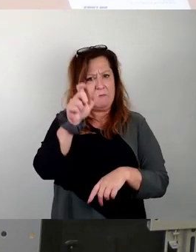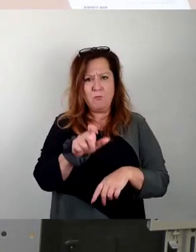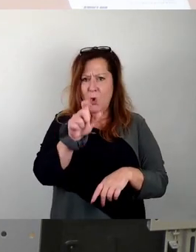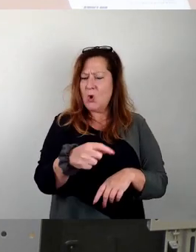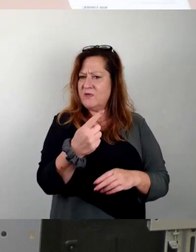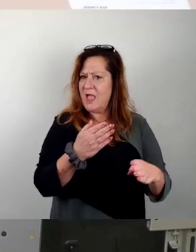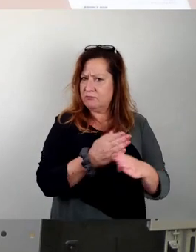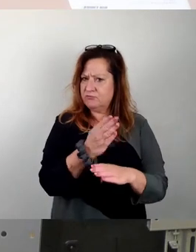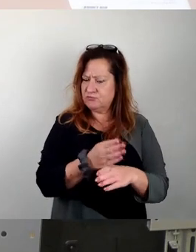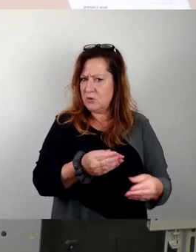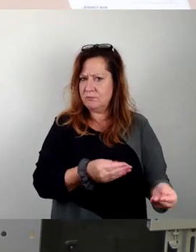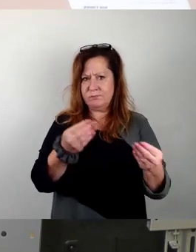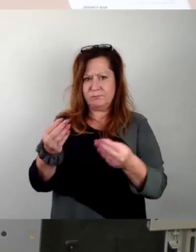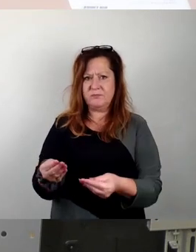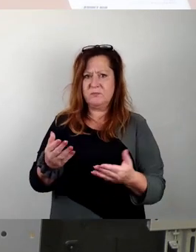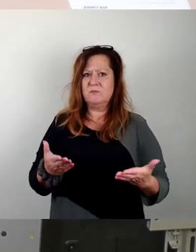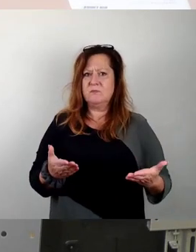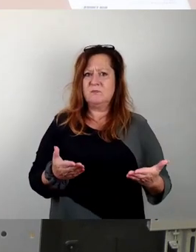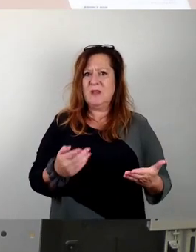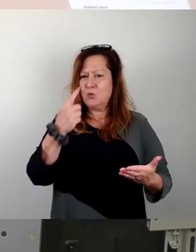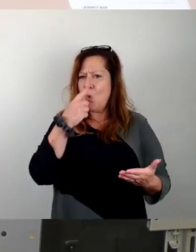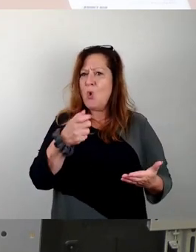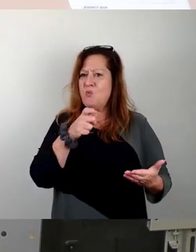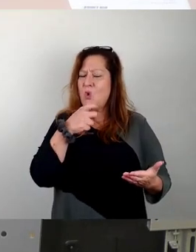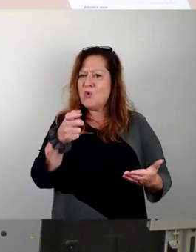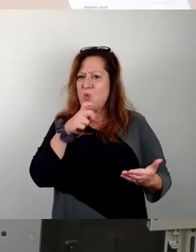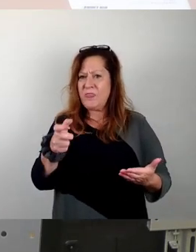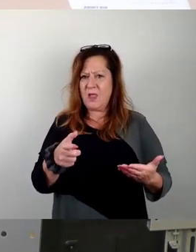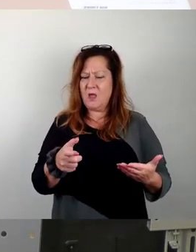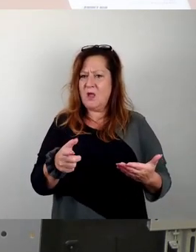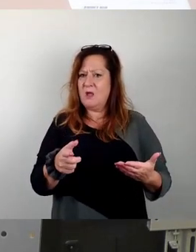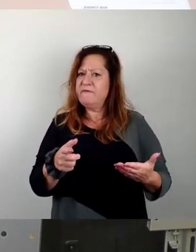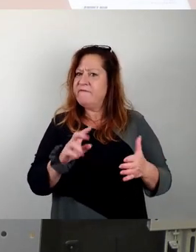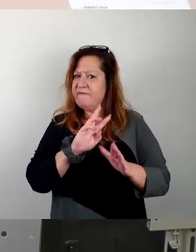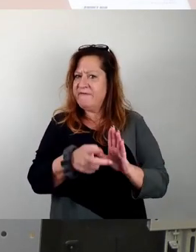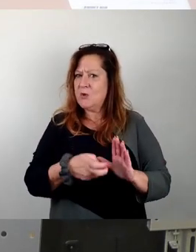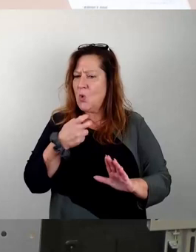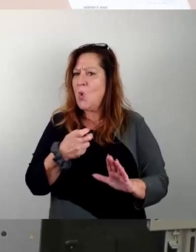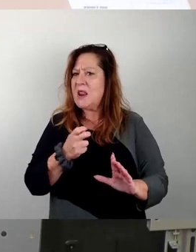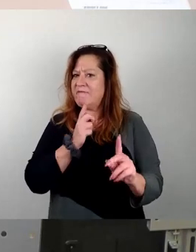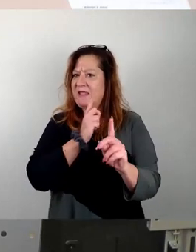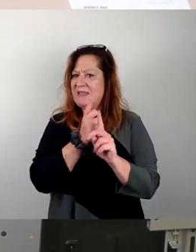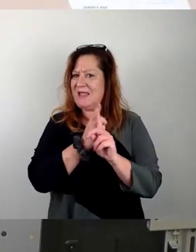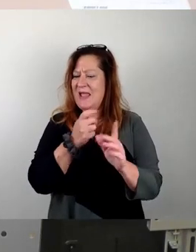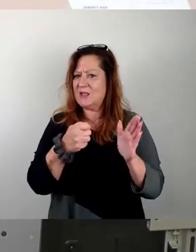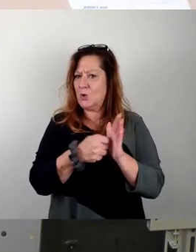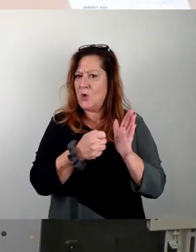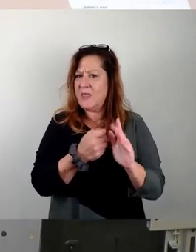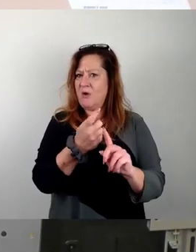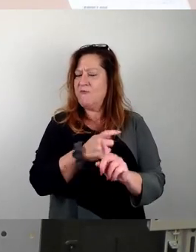hier zum Großteil nur Worte wiedergegeben, wie sie in direkten Kontakt mit Bürgern von Bürgern geäußert wurden.